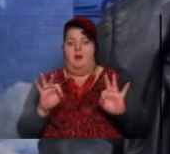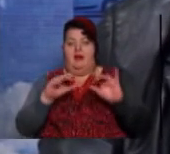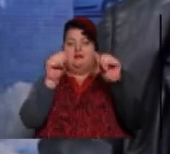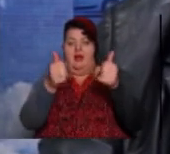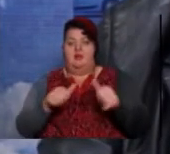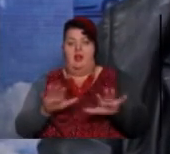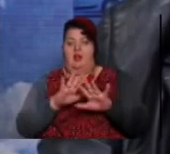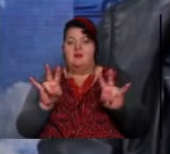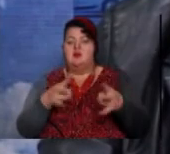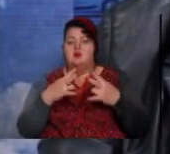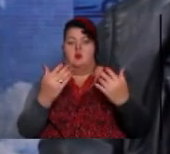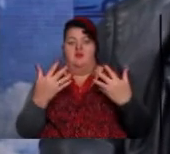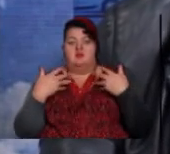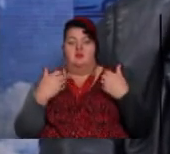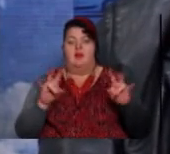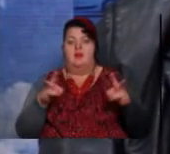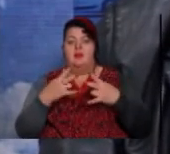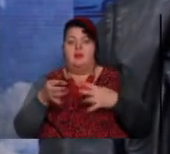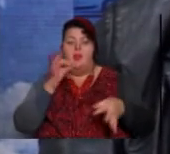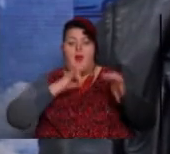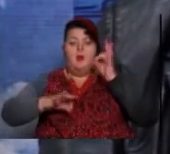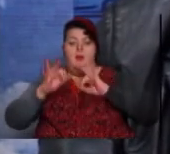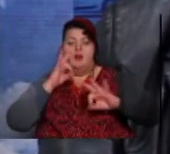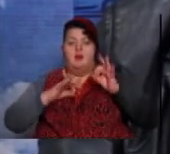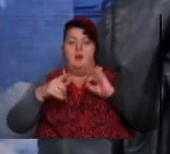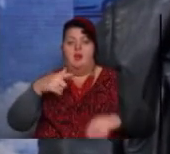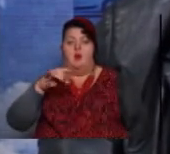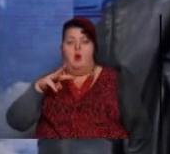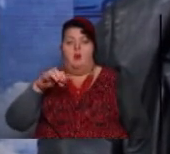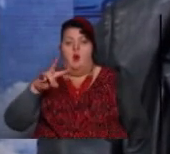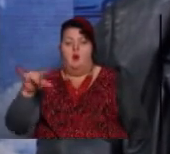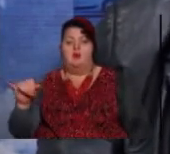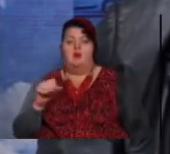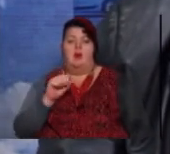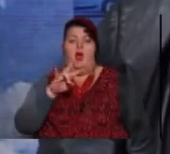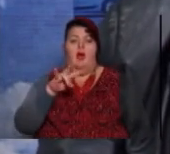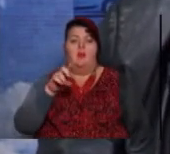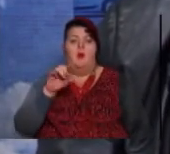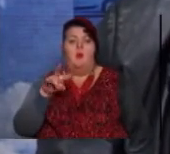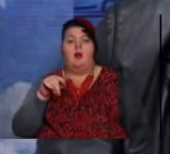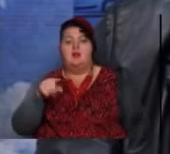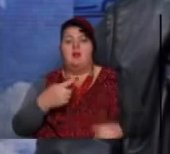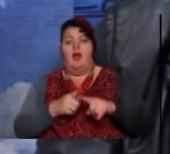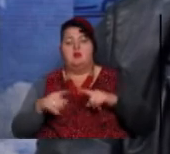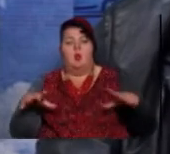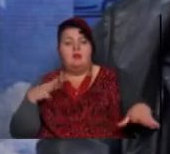не стоить вашого здоров'я. Не треба приймати гормони, анаболики, те, які тренируються,